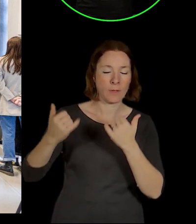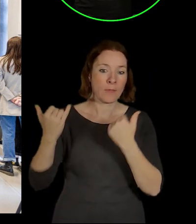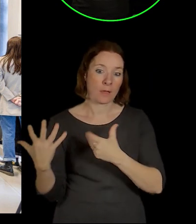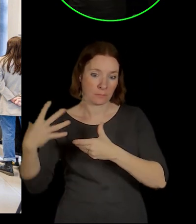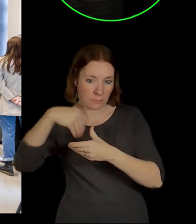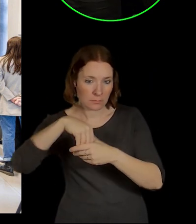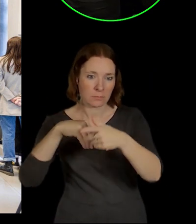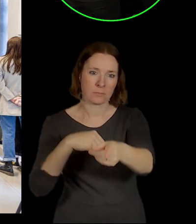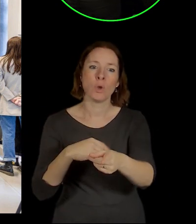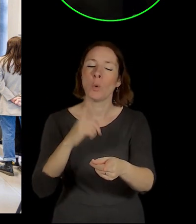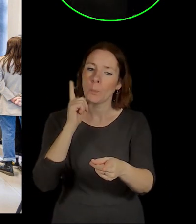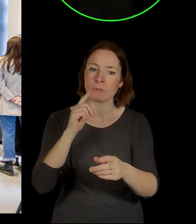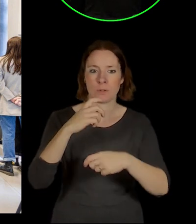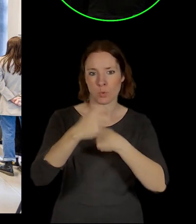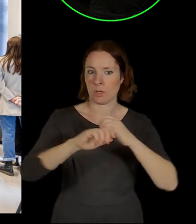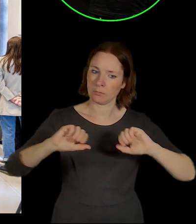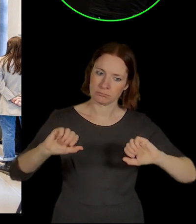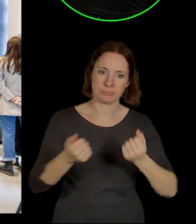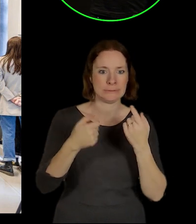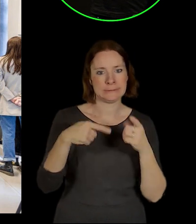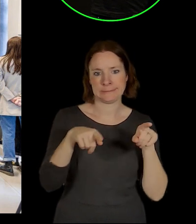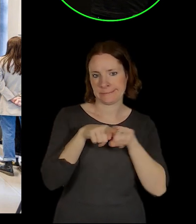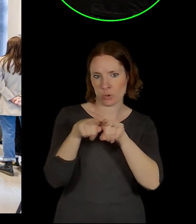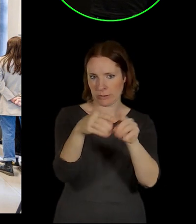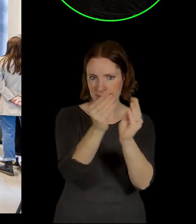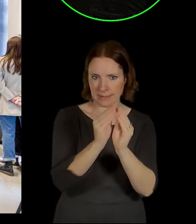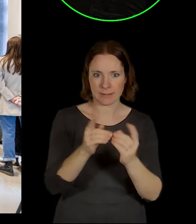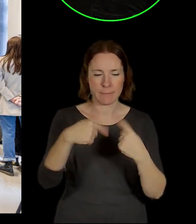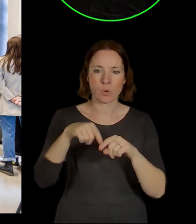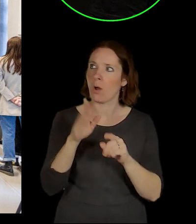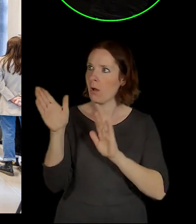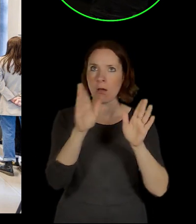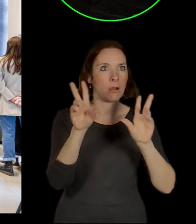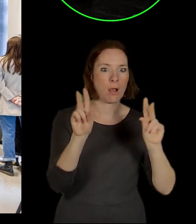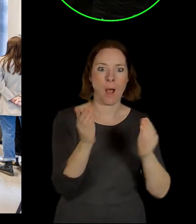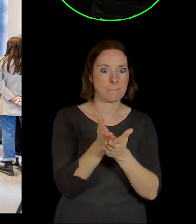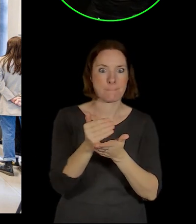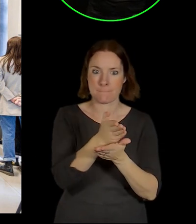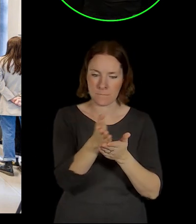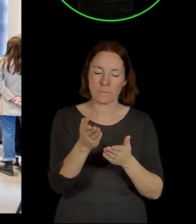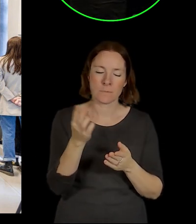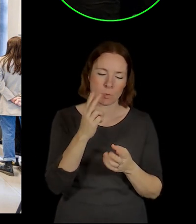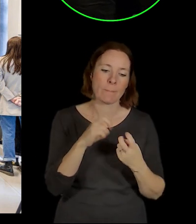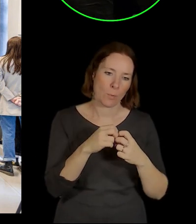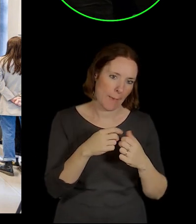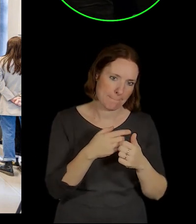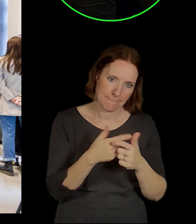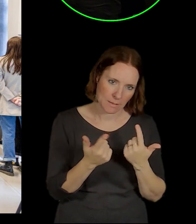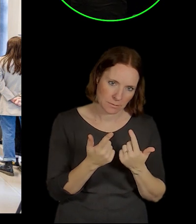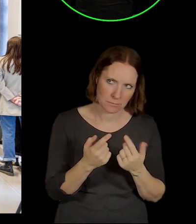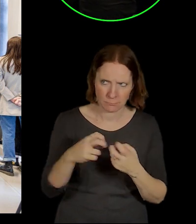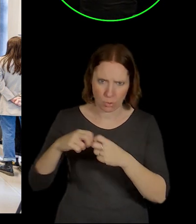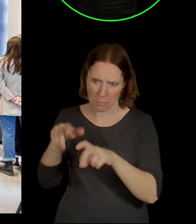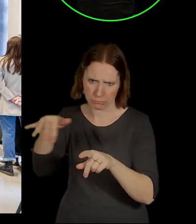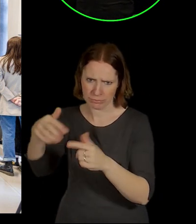jednotného informačního systému. Jednak je problém, problémy jsou teda všude, ale jeden z velkých problémů